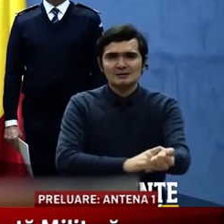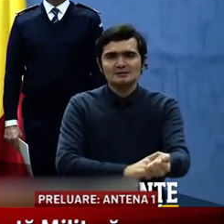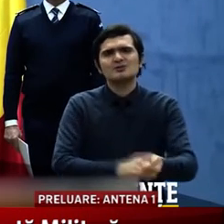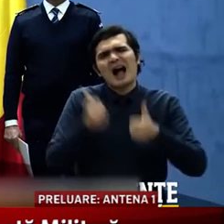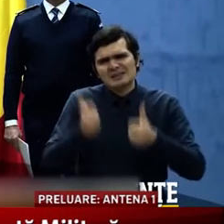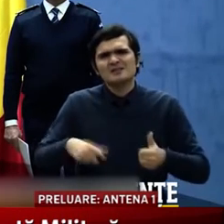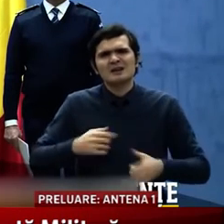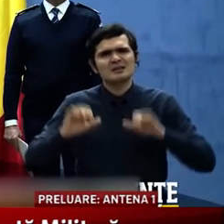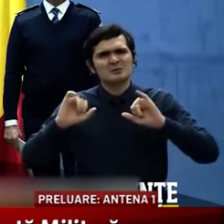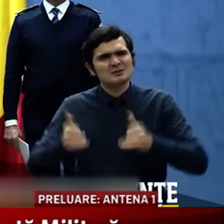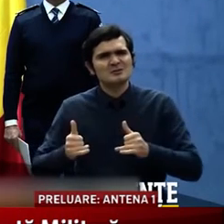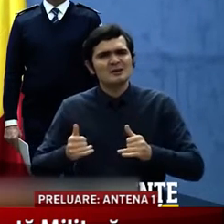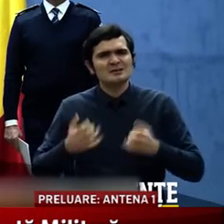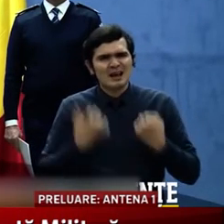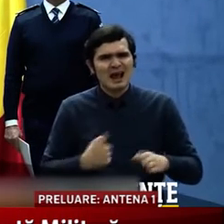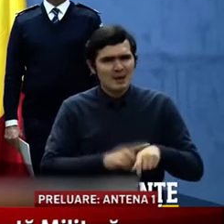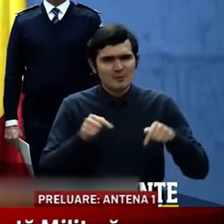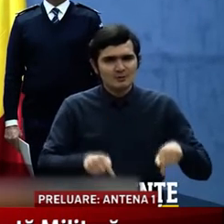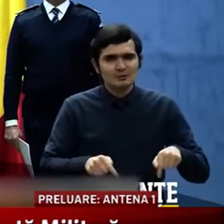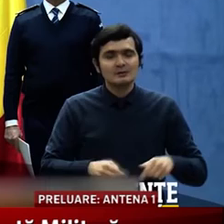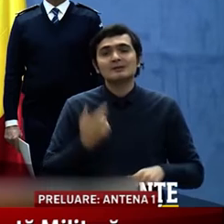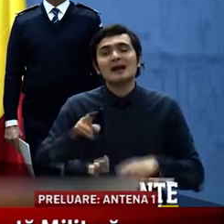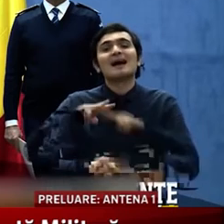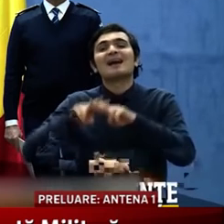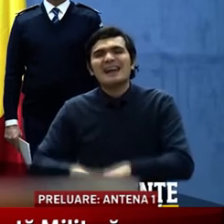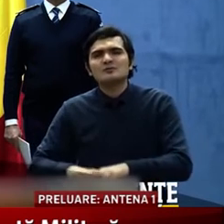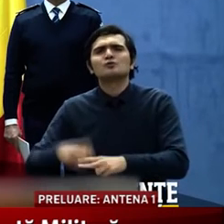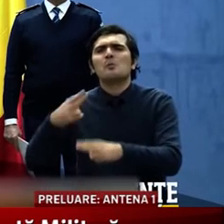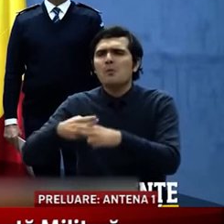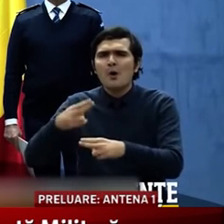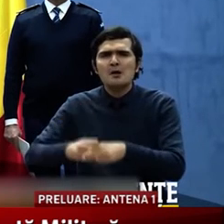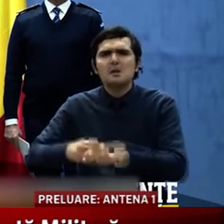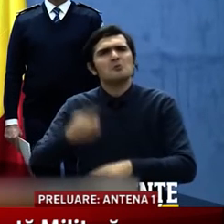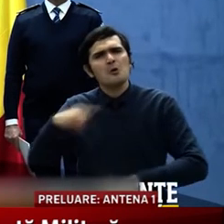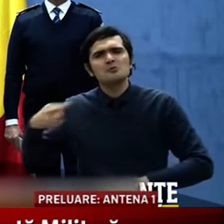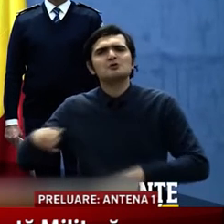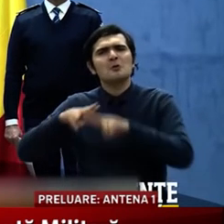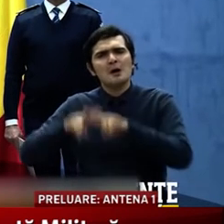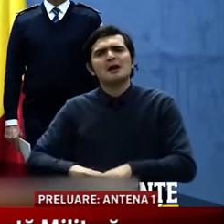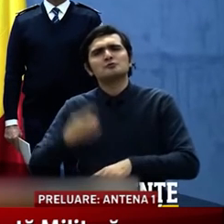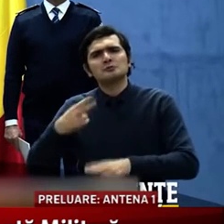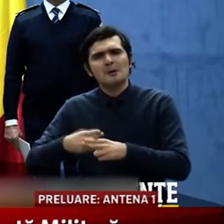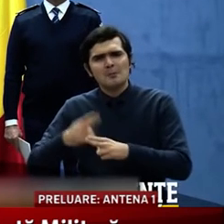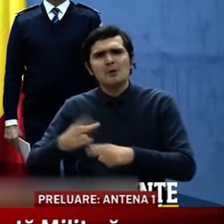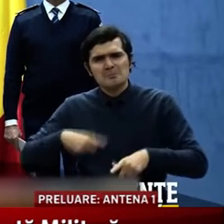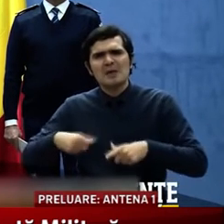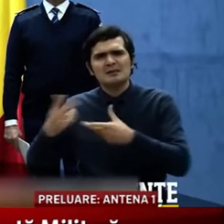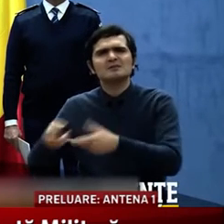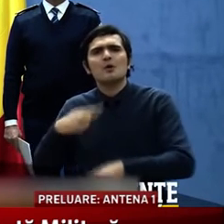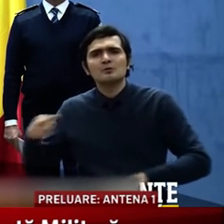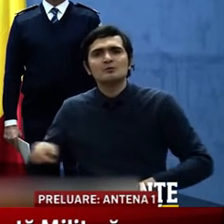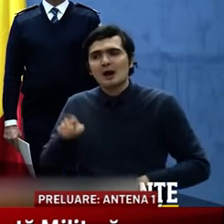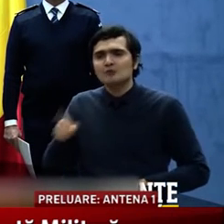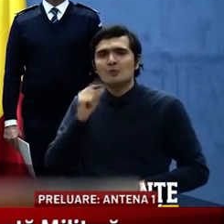la acest moment, să știți că restul patolojiilor, restul bolilor, ele continuă să existe. Și au